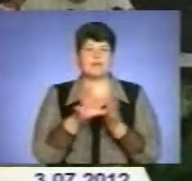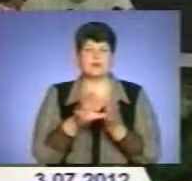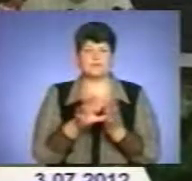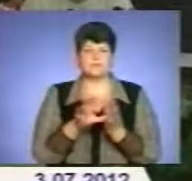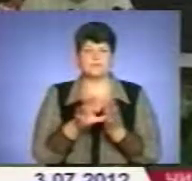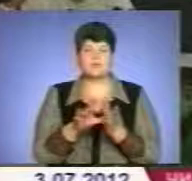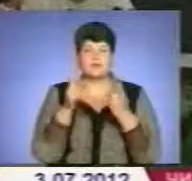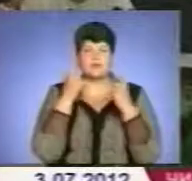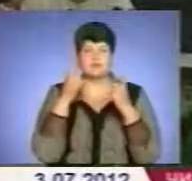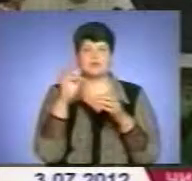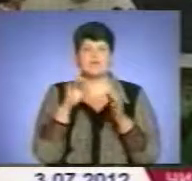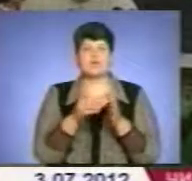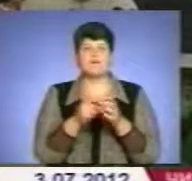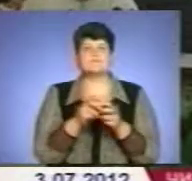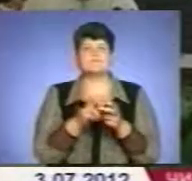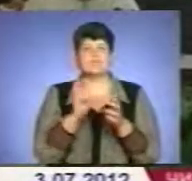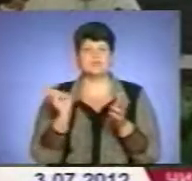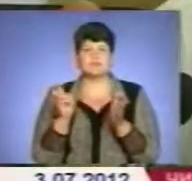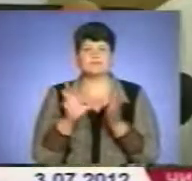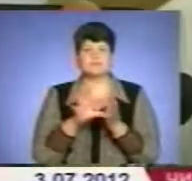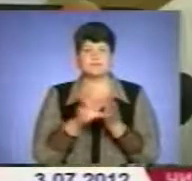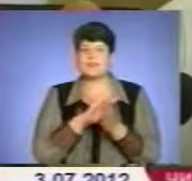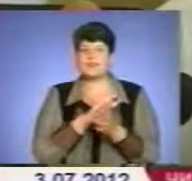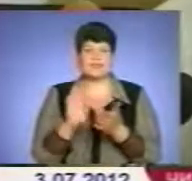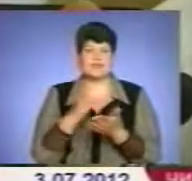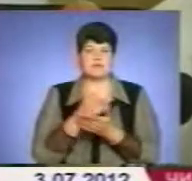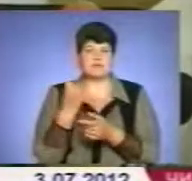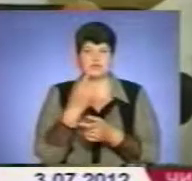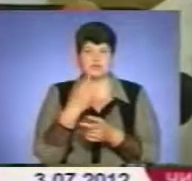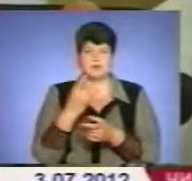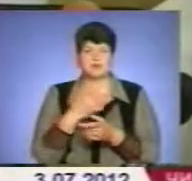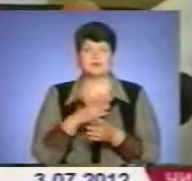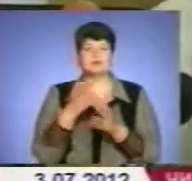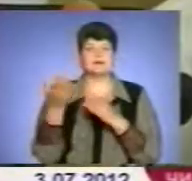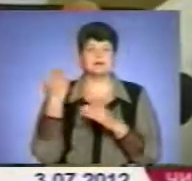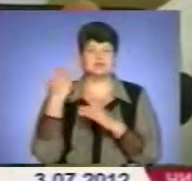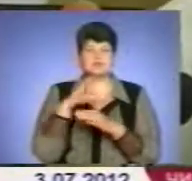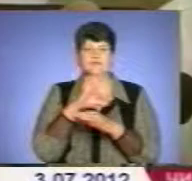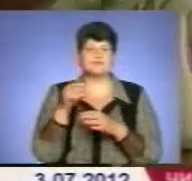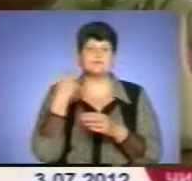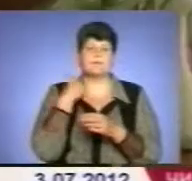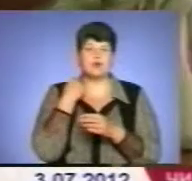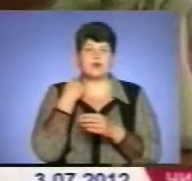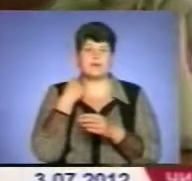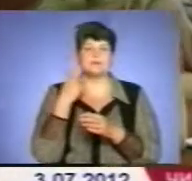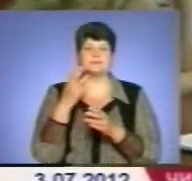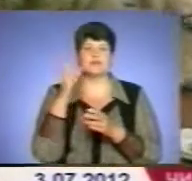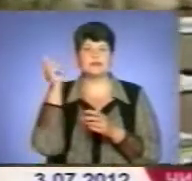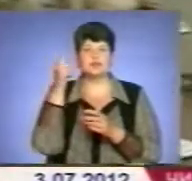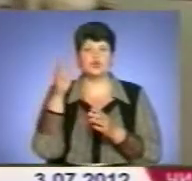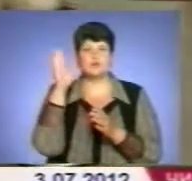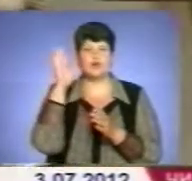Попередження про відключення енергопостачання не вперше. До цього усі бурги комунального підприємства «Тернопільводоканал»